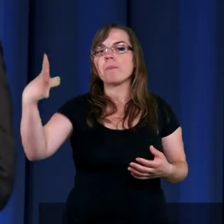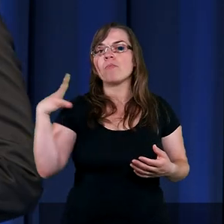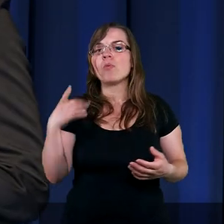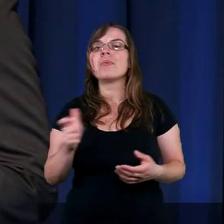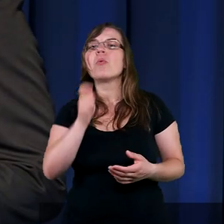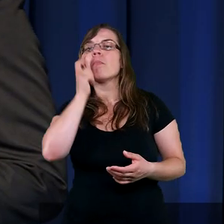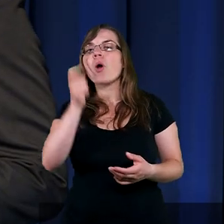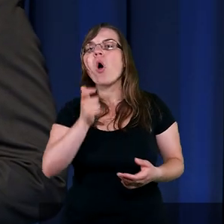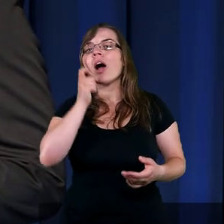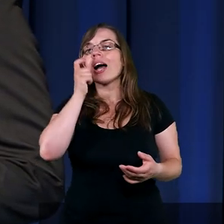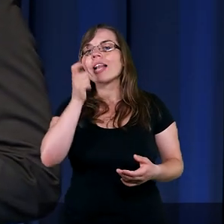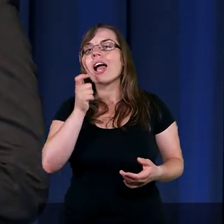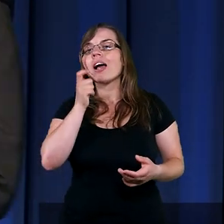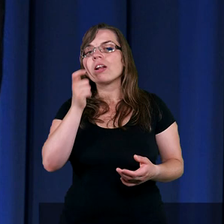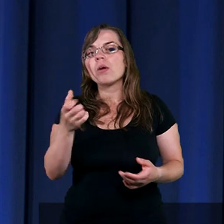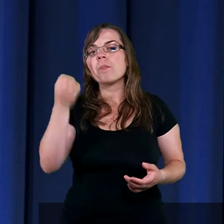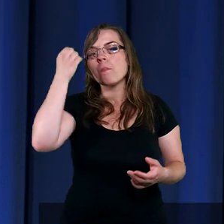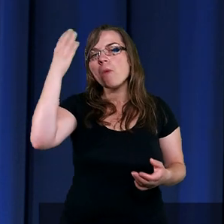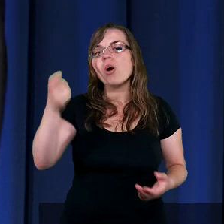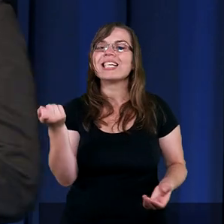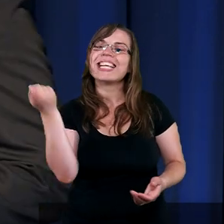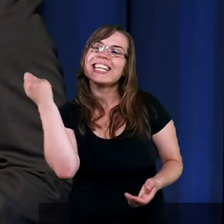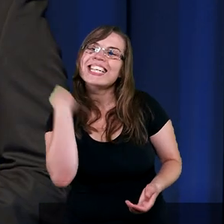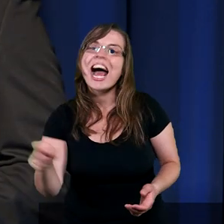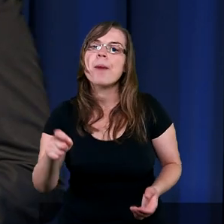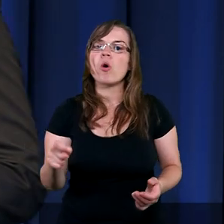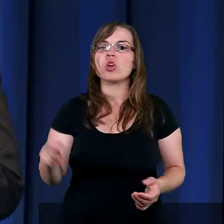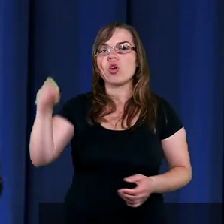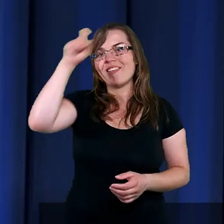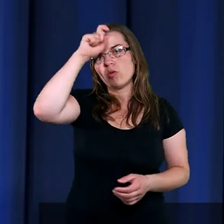mordercą. Mojżesz zamordował człowieka.